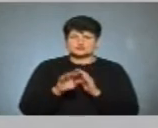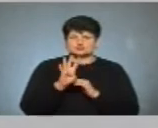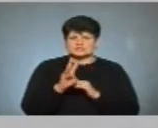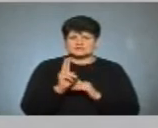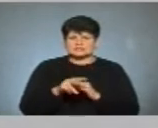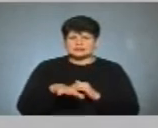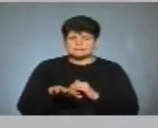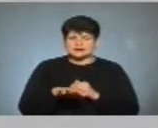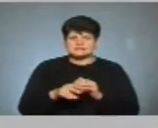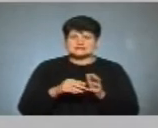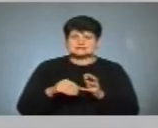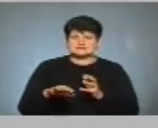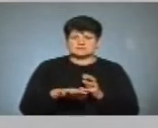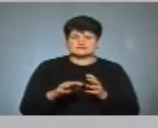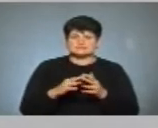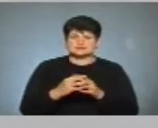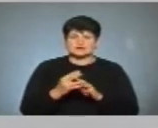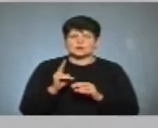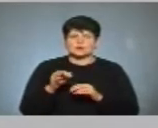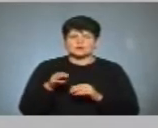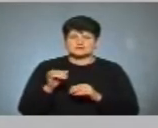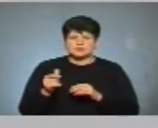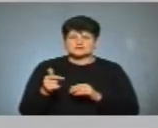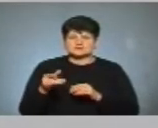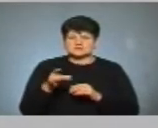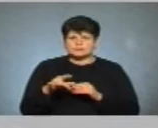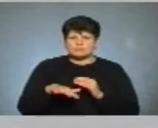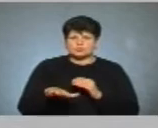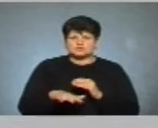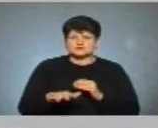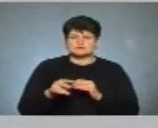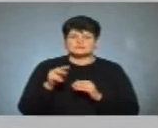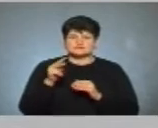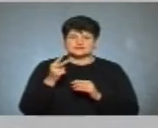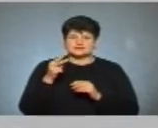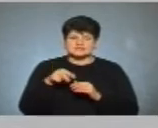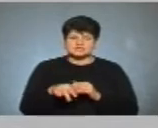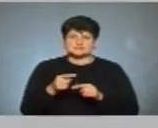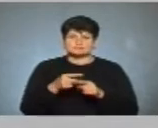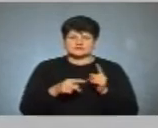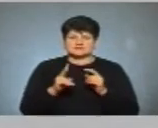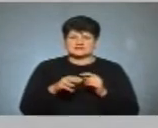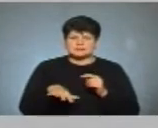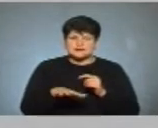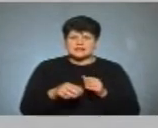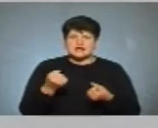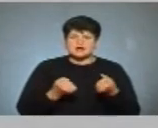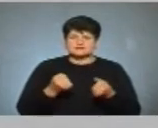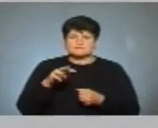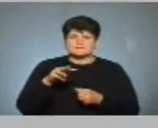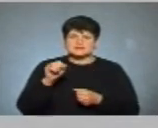квадратних метри та земельну ділянку в селі Котівка Гусятинського району площею 2500 квадратних метрів. Автомобіль